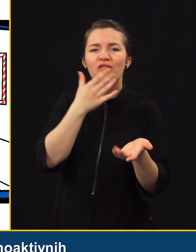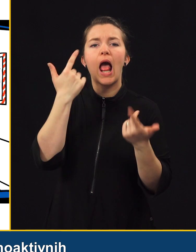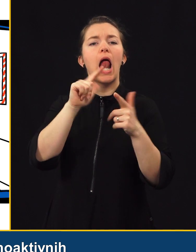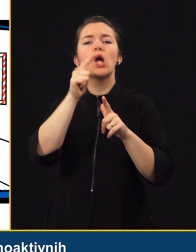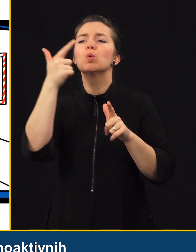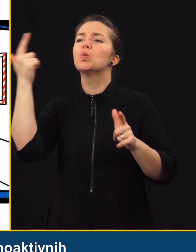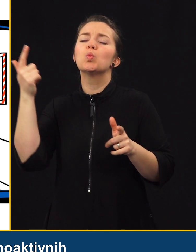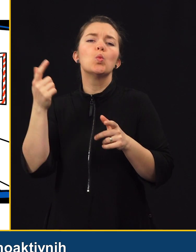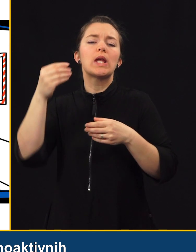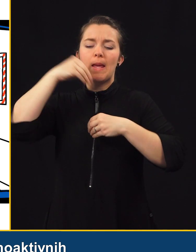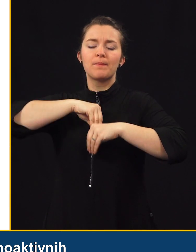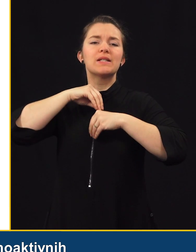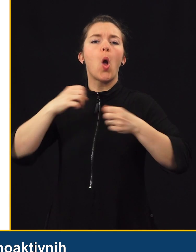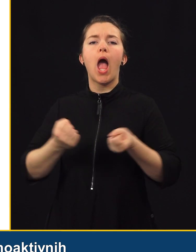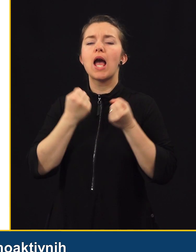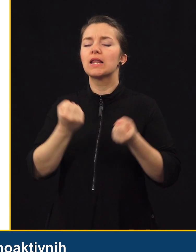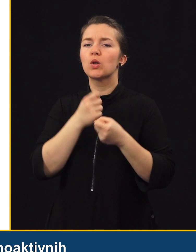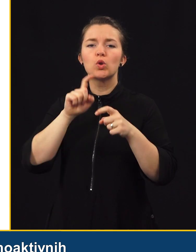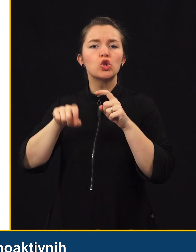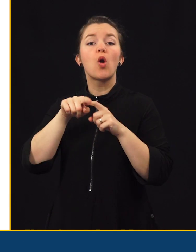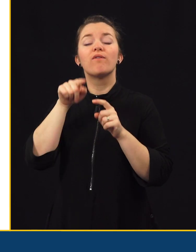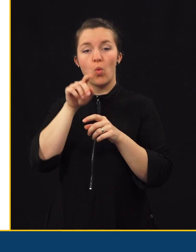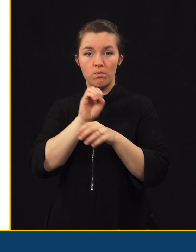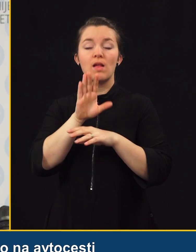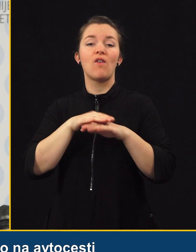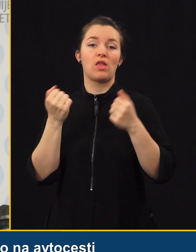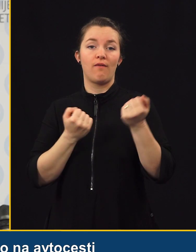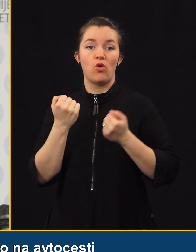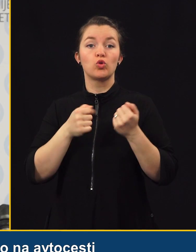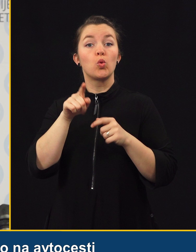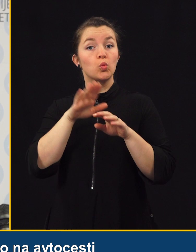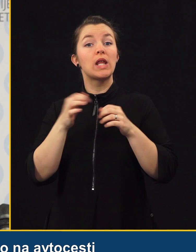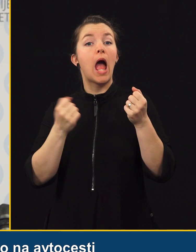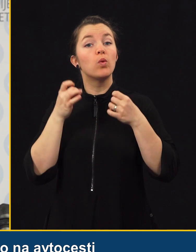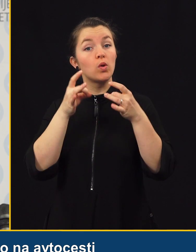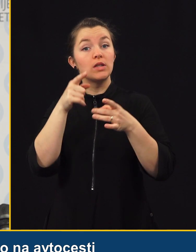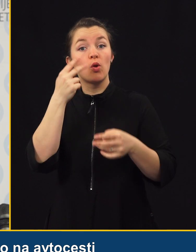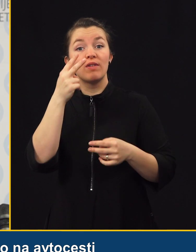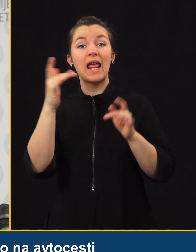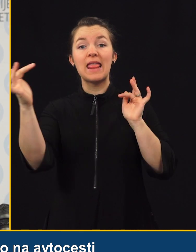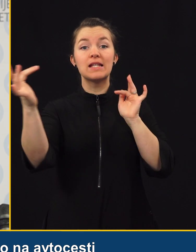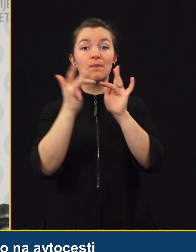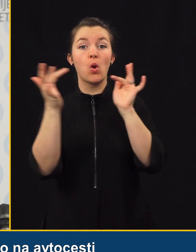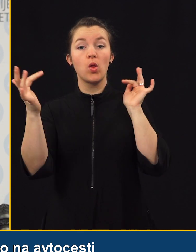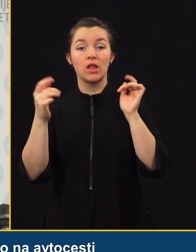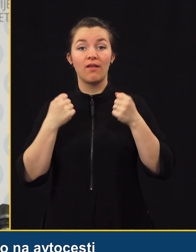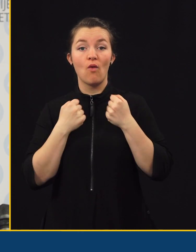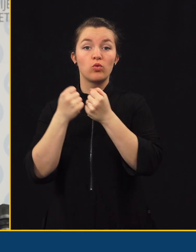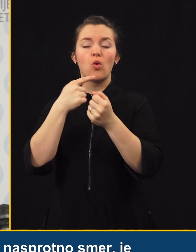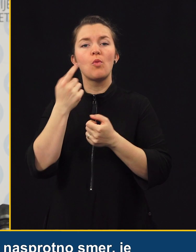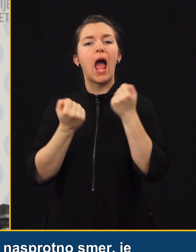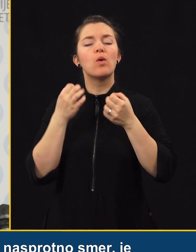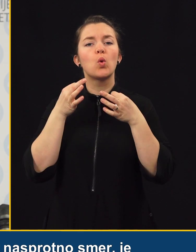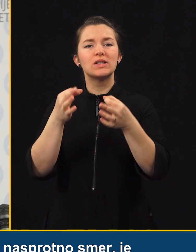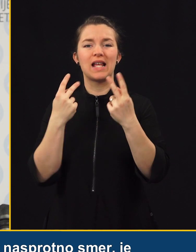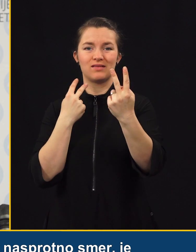drugih psikoaktivnih snovi vpliva na vožnjo. To se velikokrat ne je pokazalo, tudi na avtocesti pri nasprotni vožnji. Ko